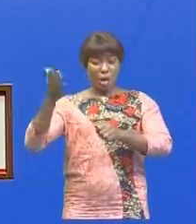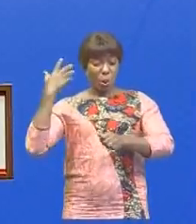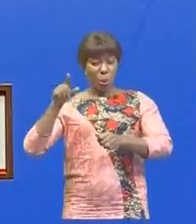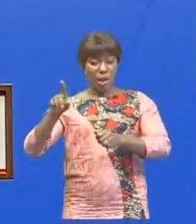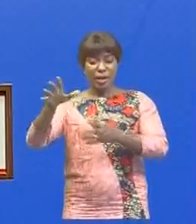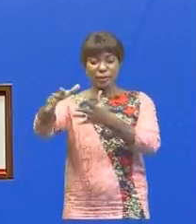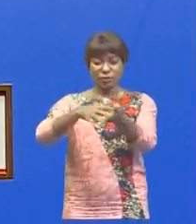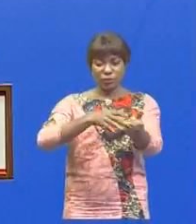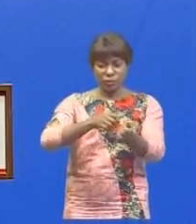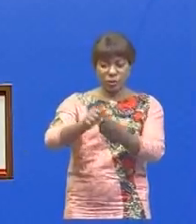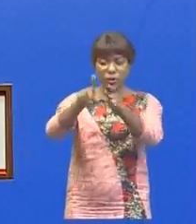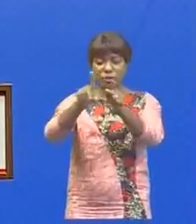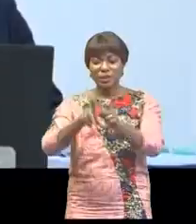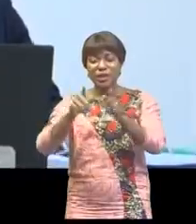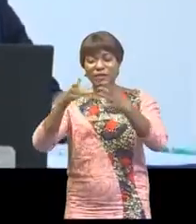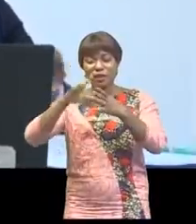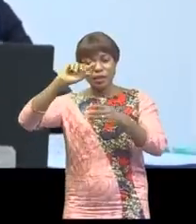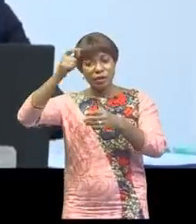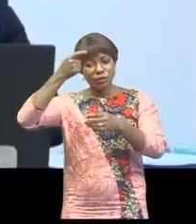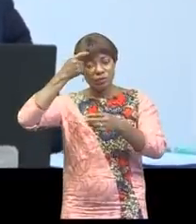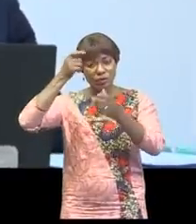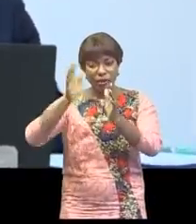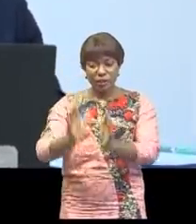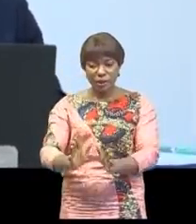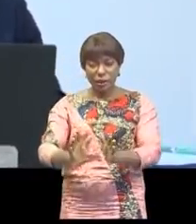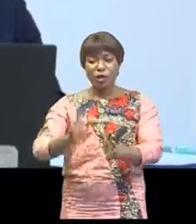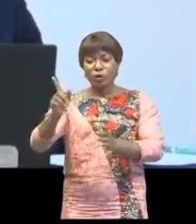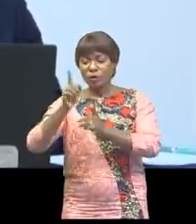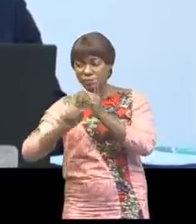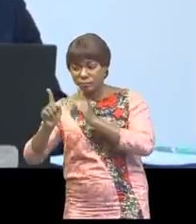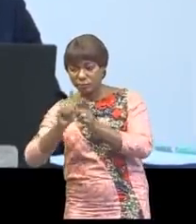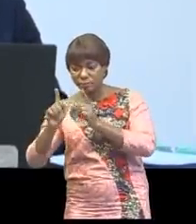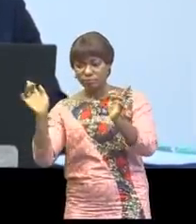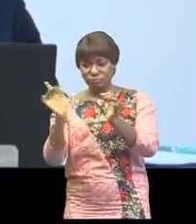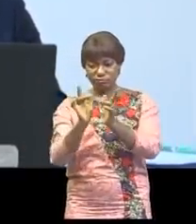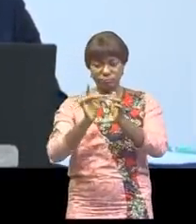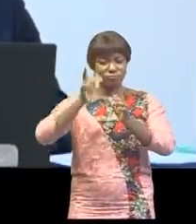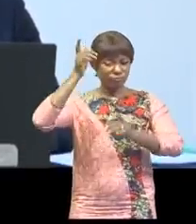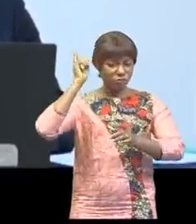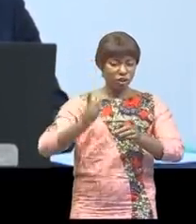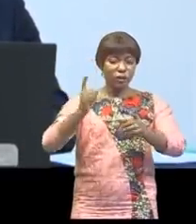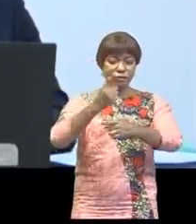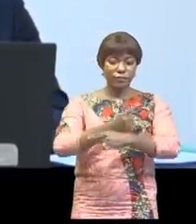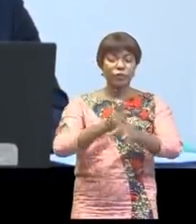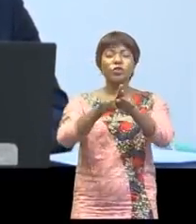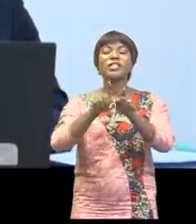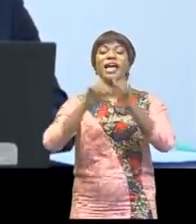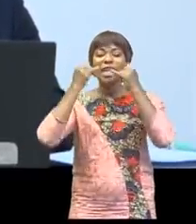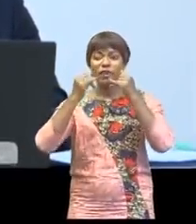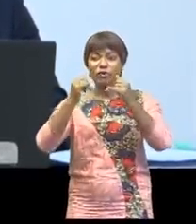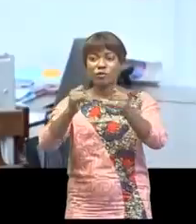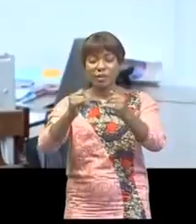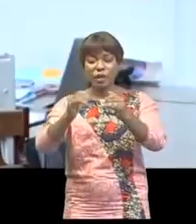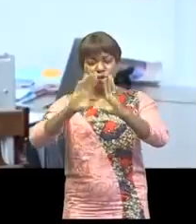avec le gouverneur avec qui il entretient de contacts très réguliers. 13. a informé le